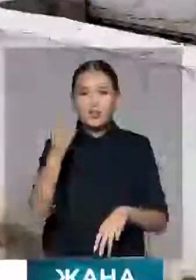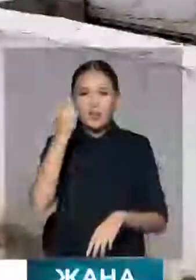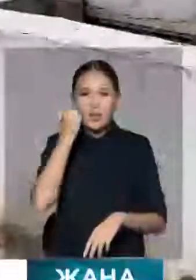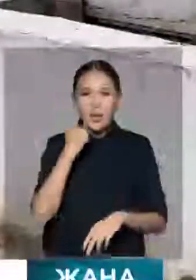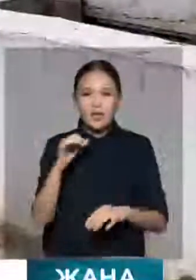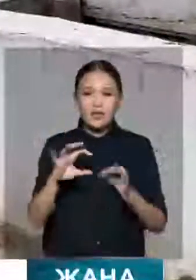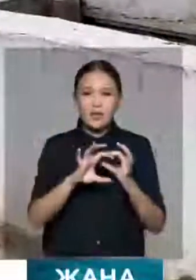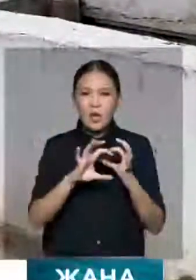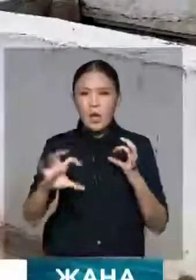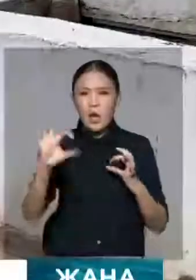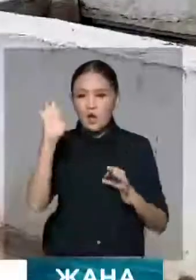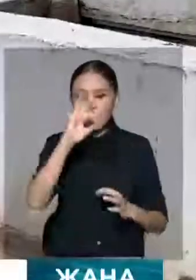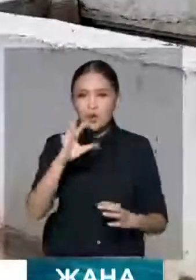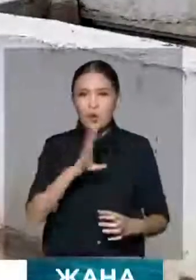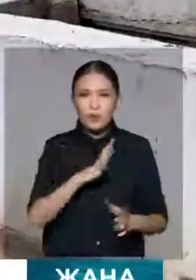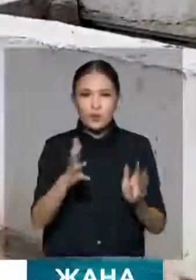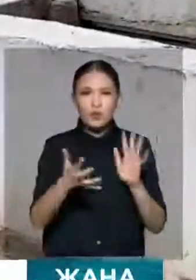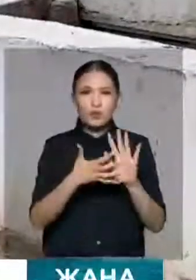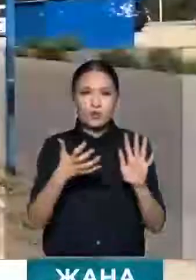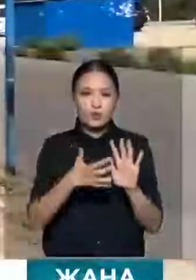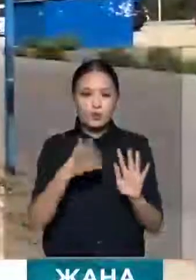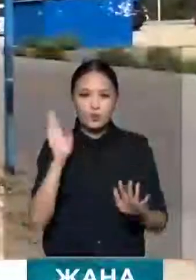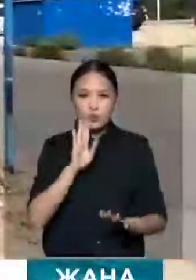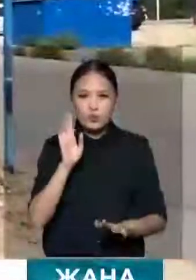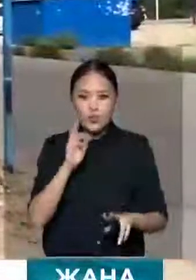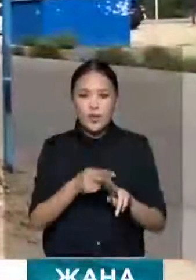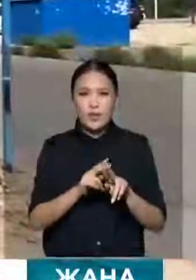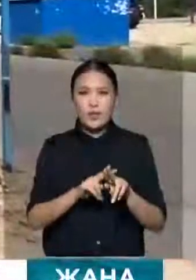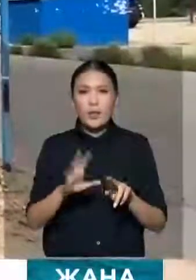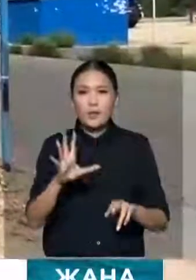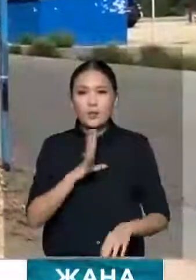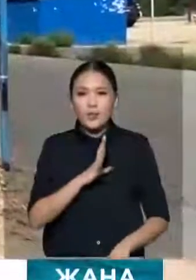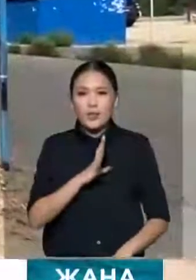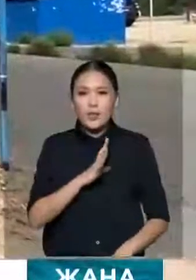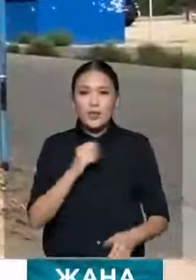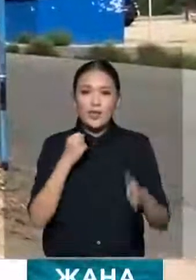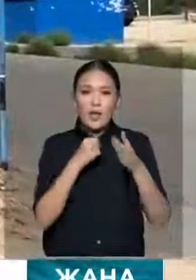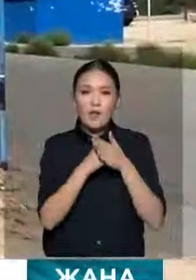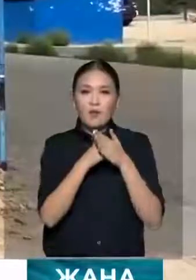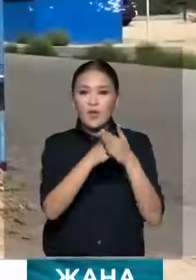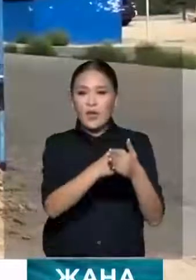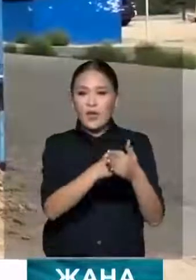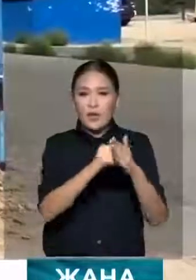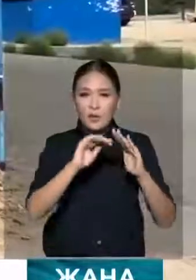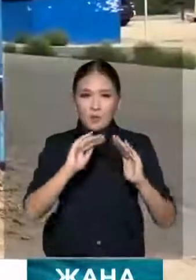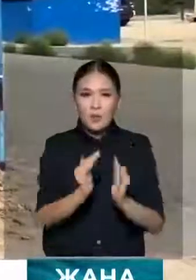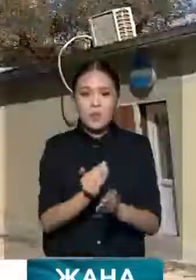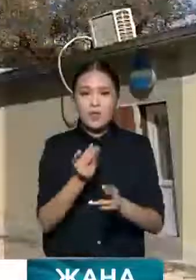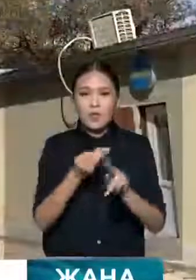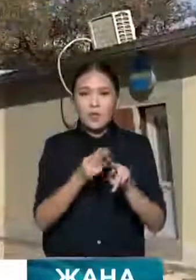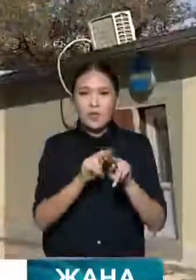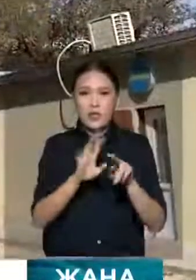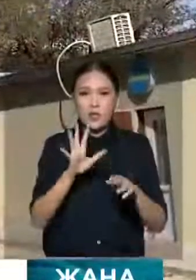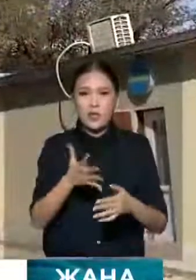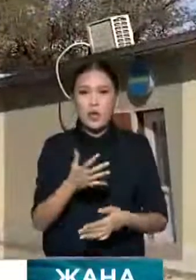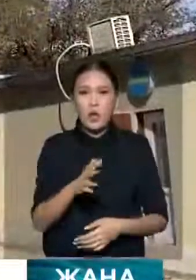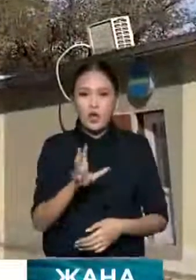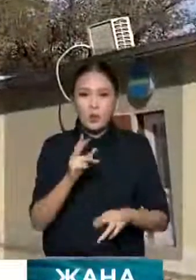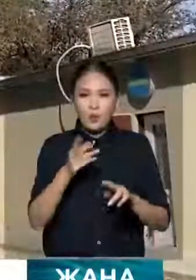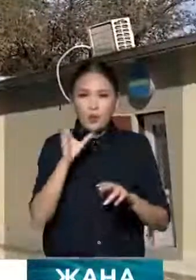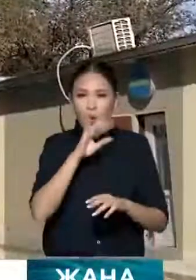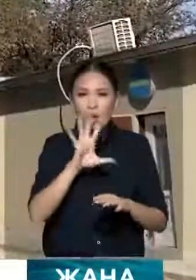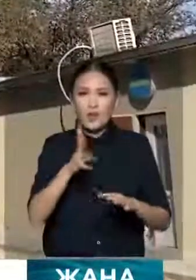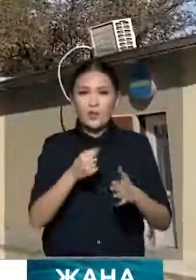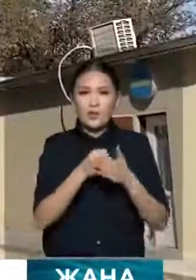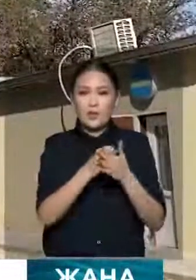кесірінен шеткаудандарға су жетпей қалады, себебі қысым төмендетілген. Ал егер қысымды көтеретін болса, онысызда әрегі степ тұрған құбырлар